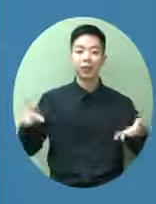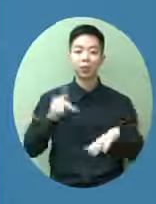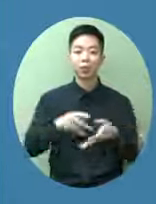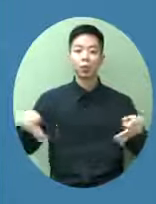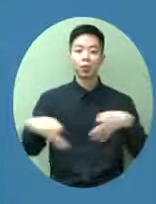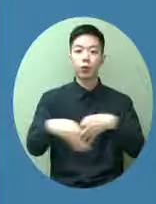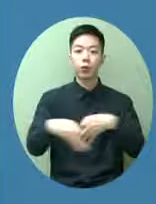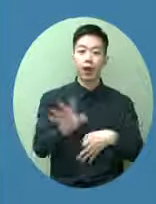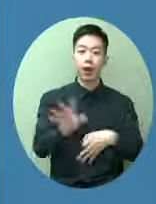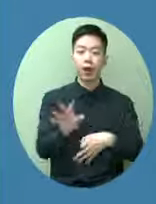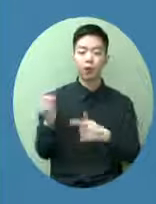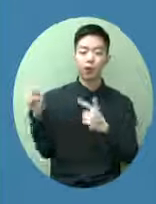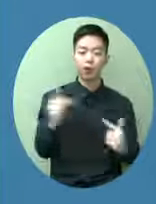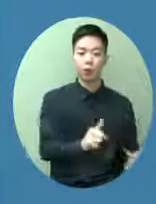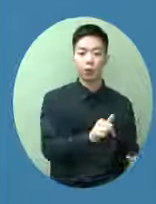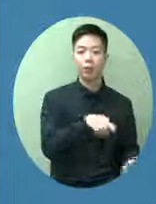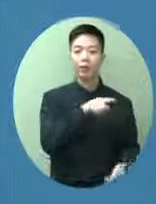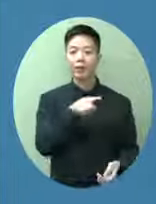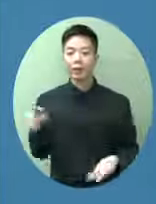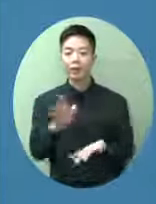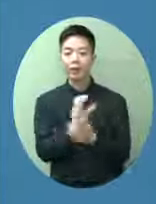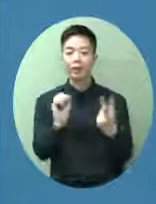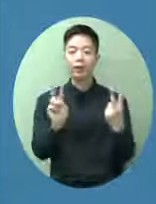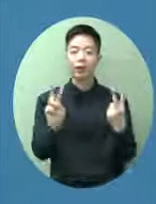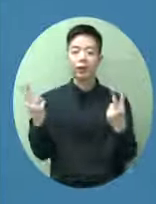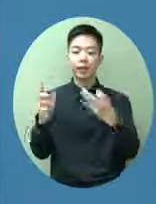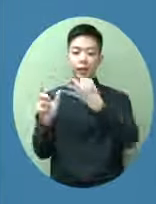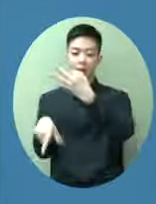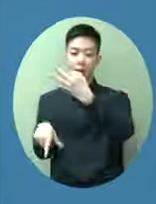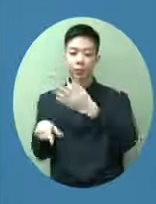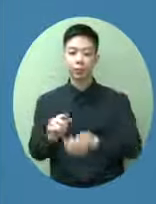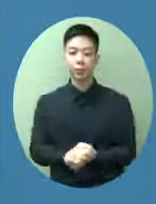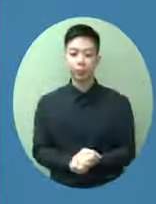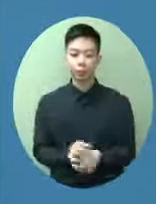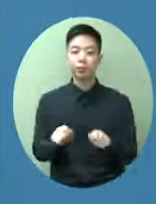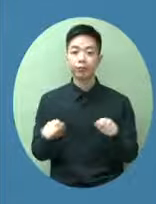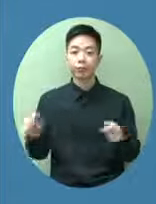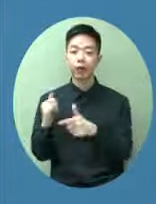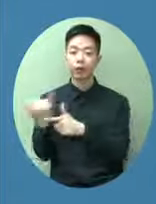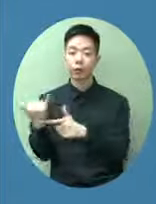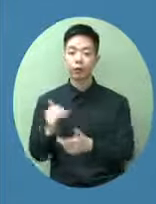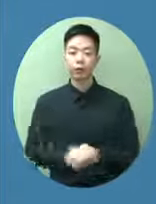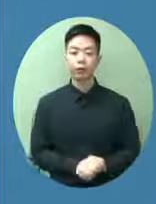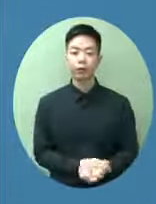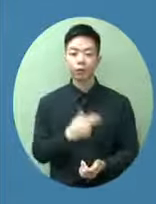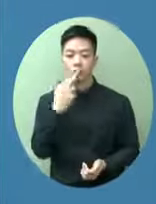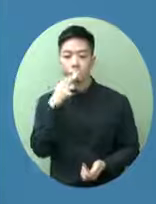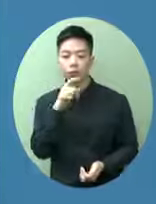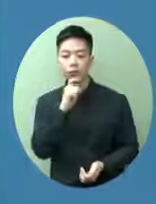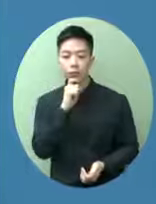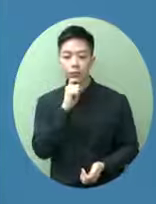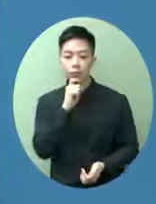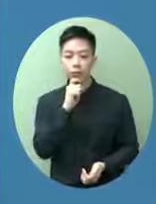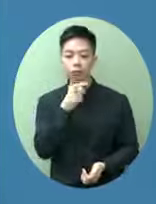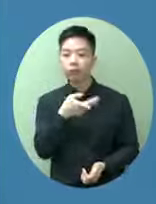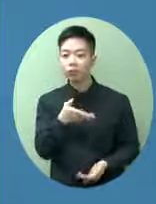租至明年的三月即是多六個月我們估計大約有四百份